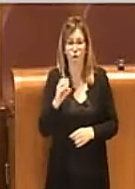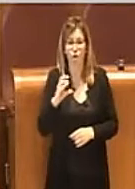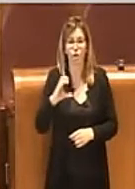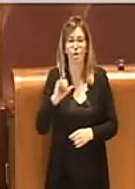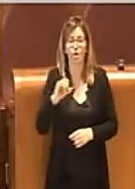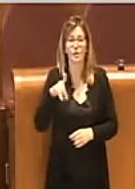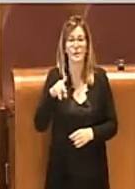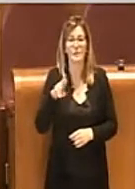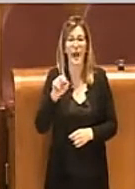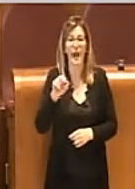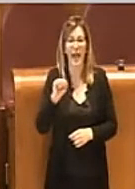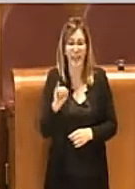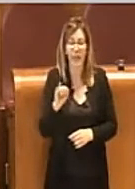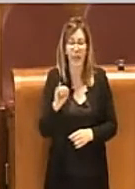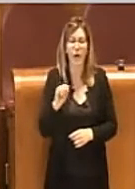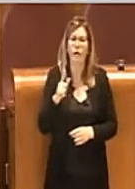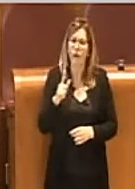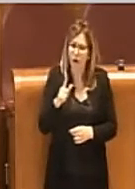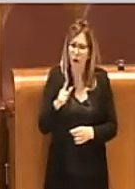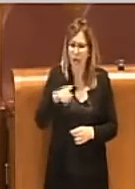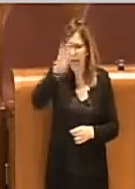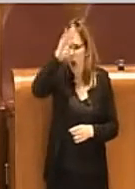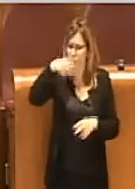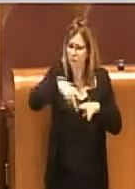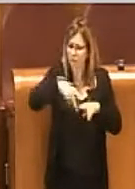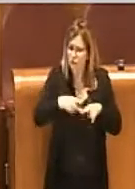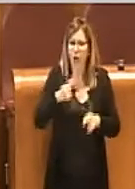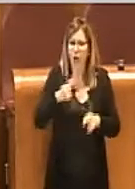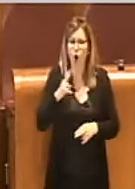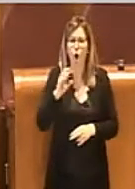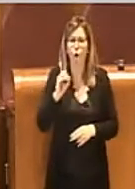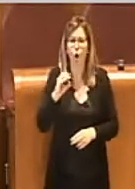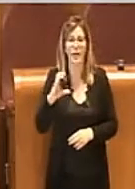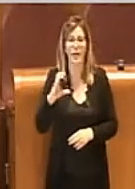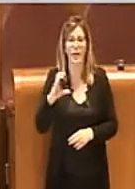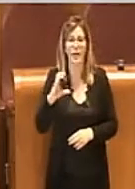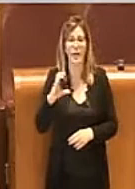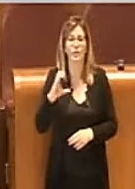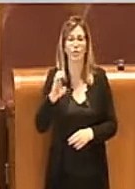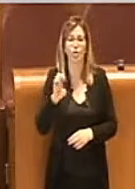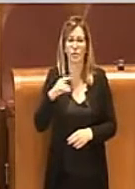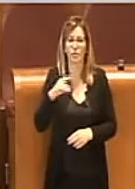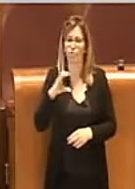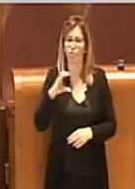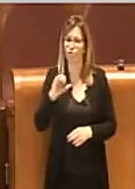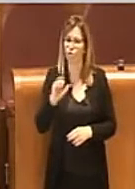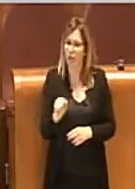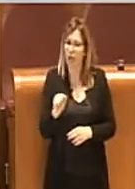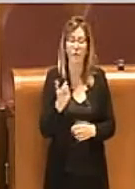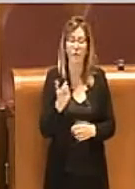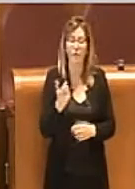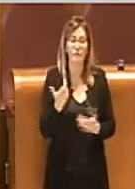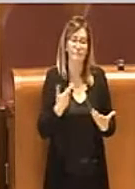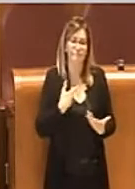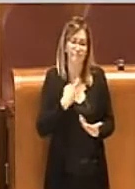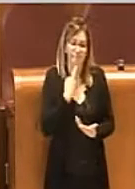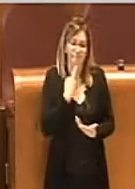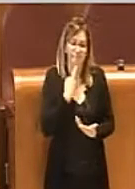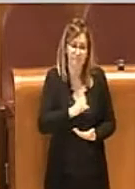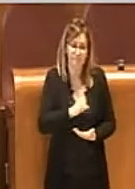capofficina di Roccacincia. A noi veramente, ecco, alla famiglia, insomma,